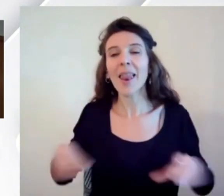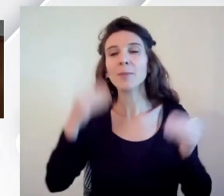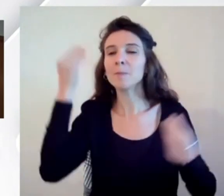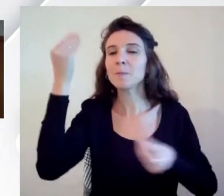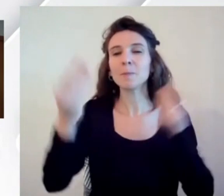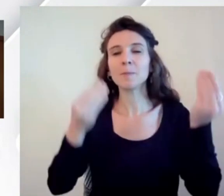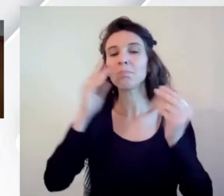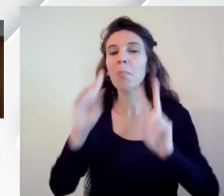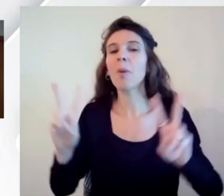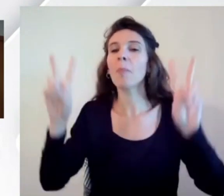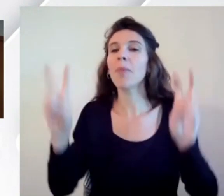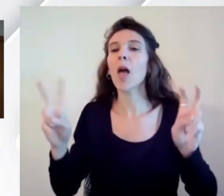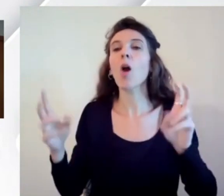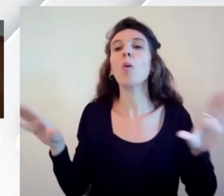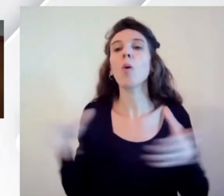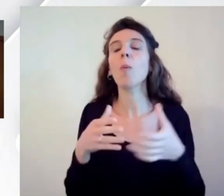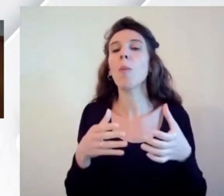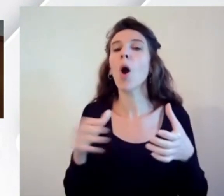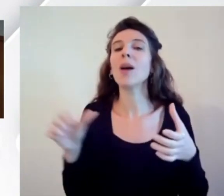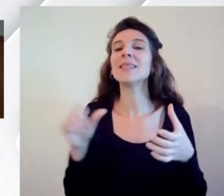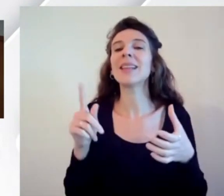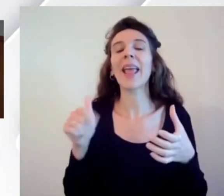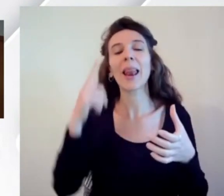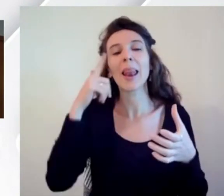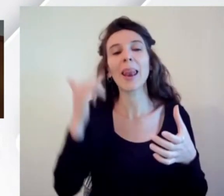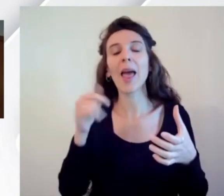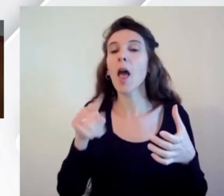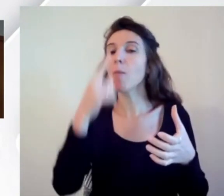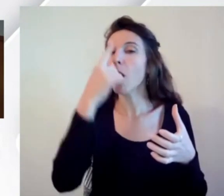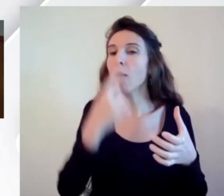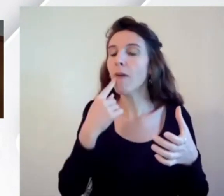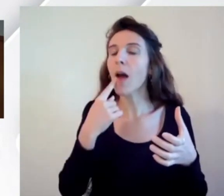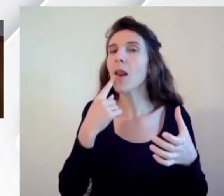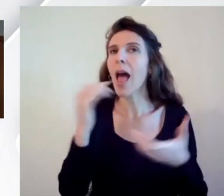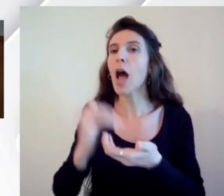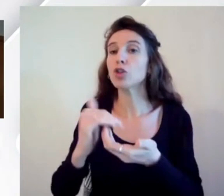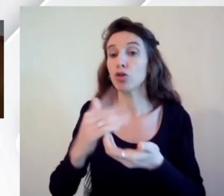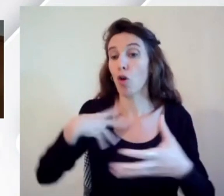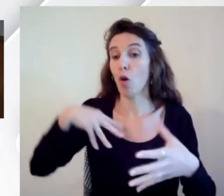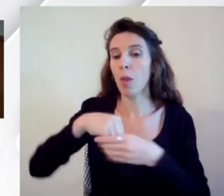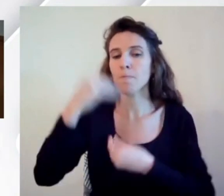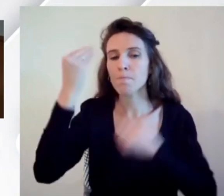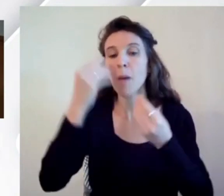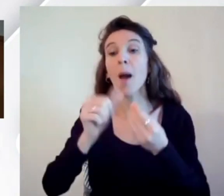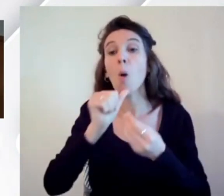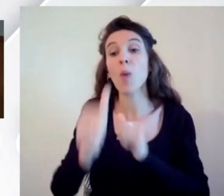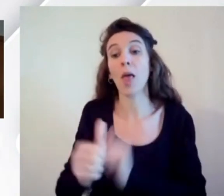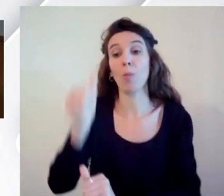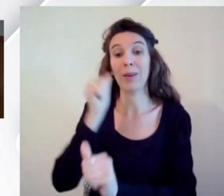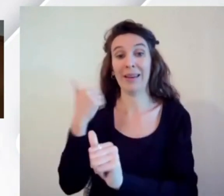gruppo skillprofile all'interno della nostra associazione un anno prima e poi